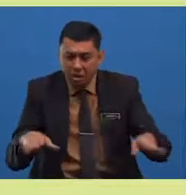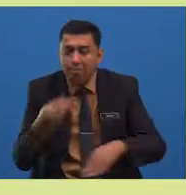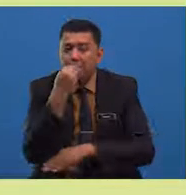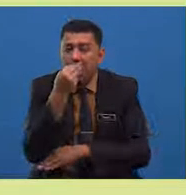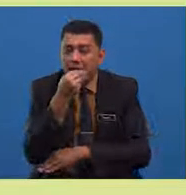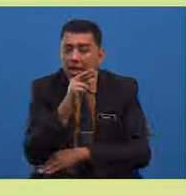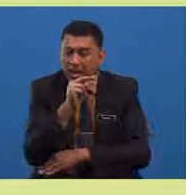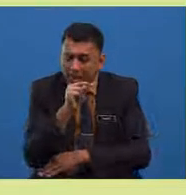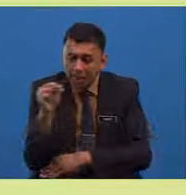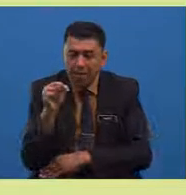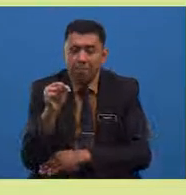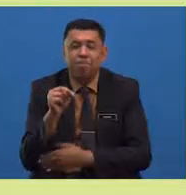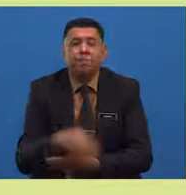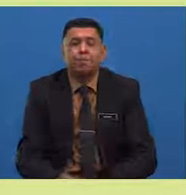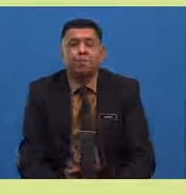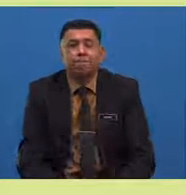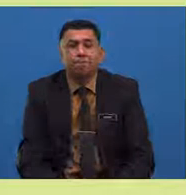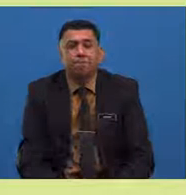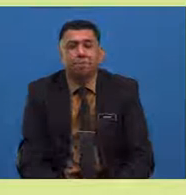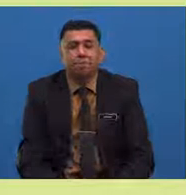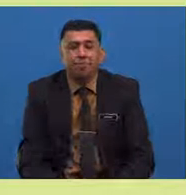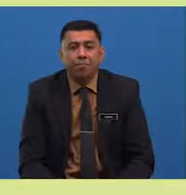padi yang ditanam di bumi.